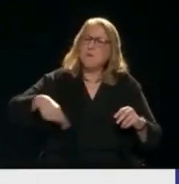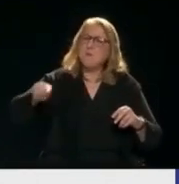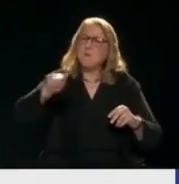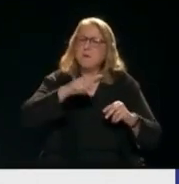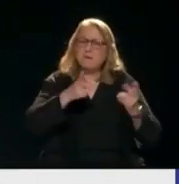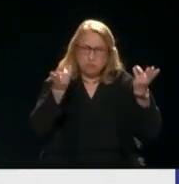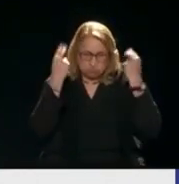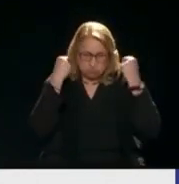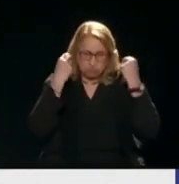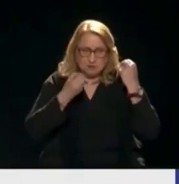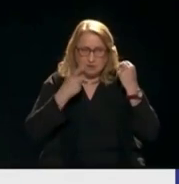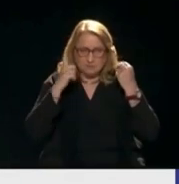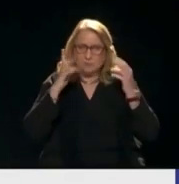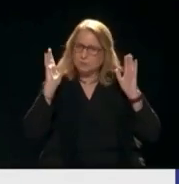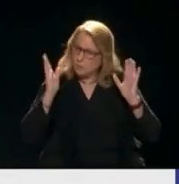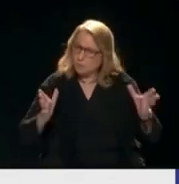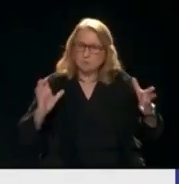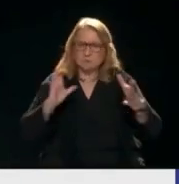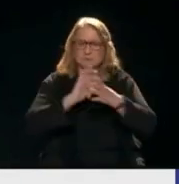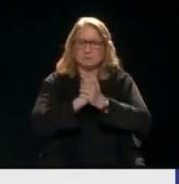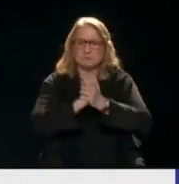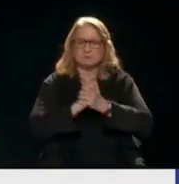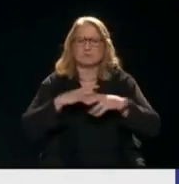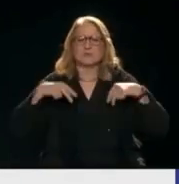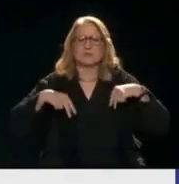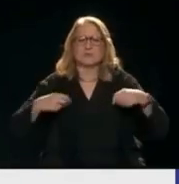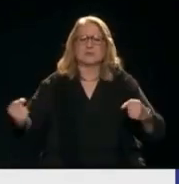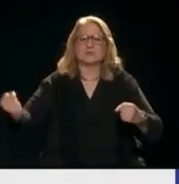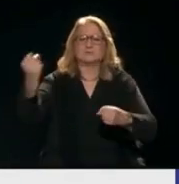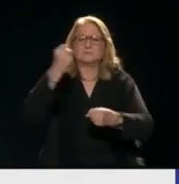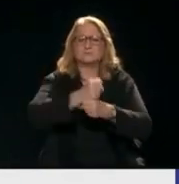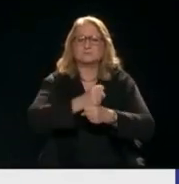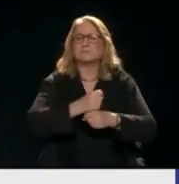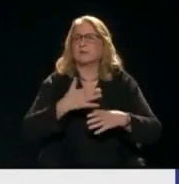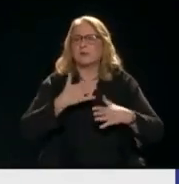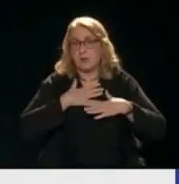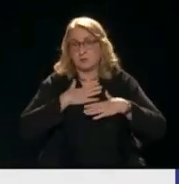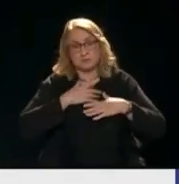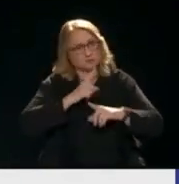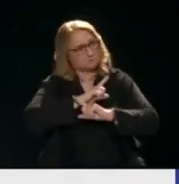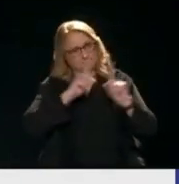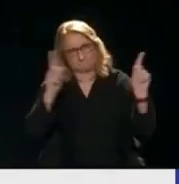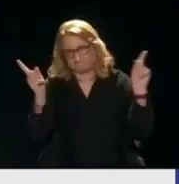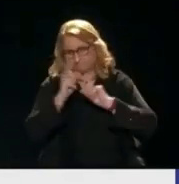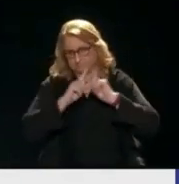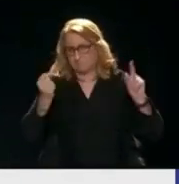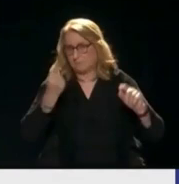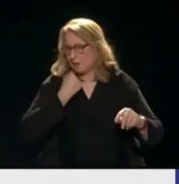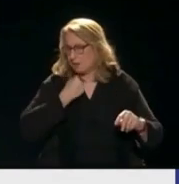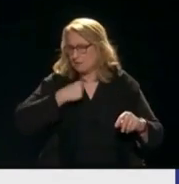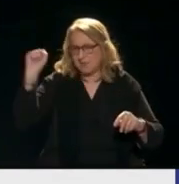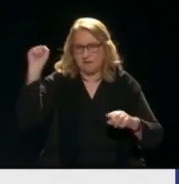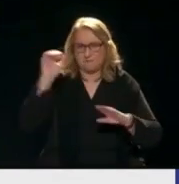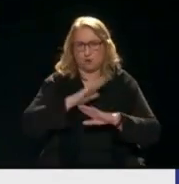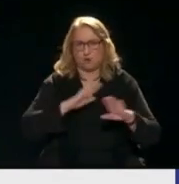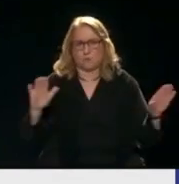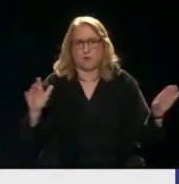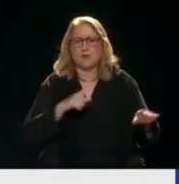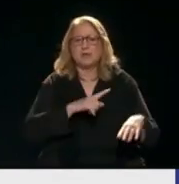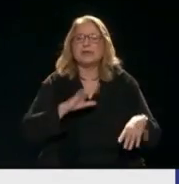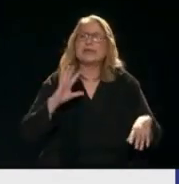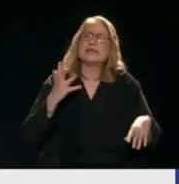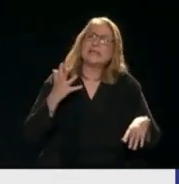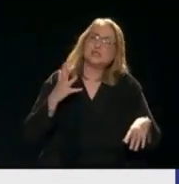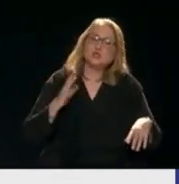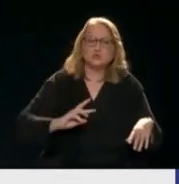μαζί Τουλάχιστον εκτός από εμένα Δηλαδή μίσης δεν θα είμαστε ποτέ και πουθενά Και δεν συμφωνούμε σε τίποτα Αλλά ίσως το πάνε για δεύτερη